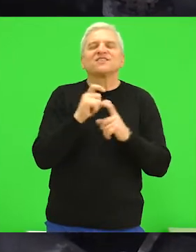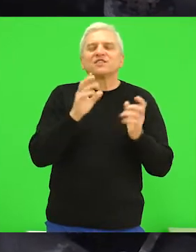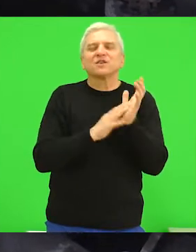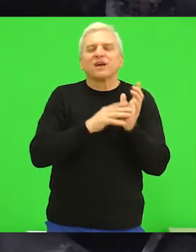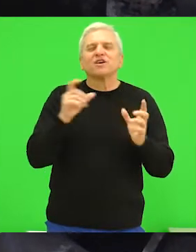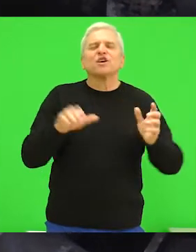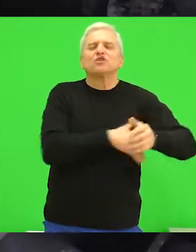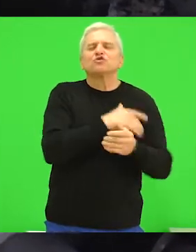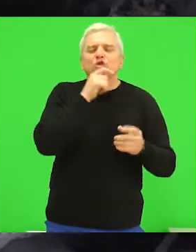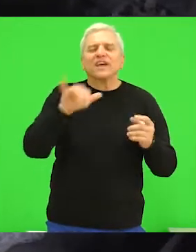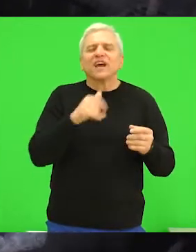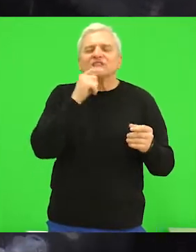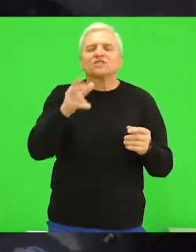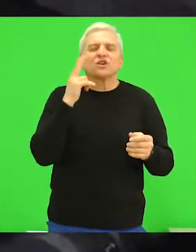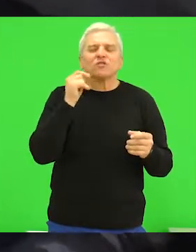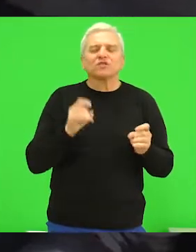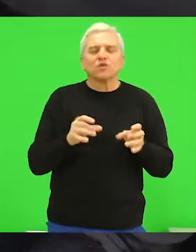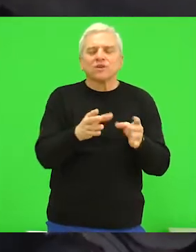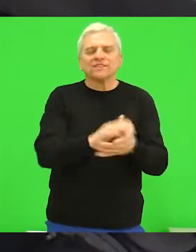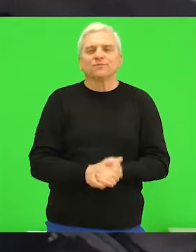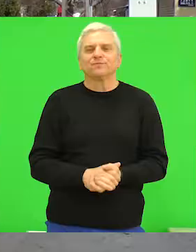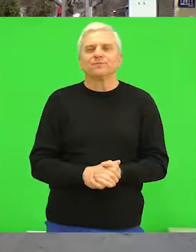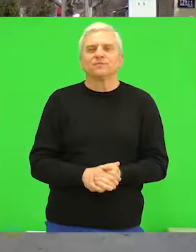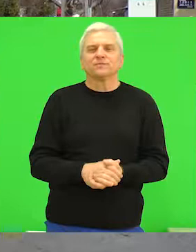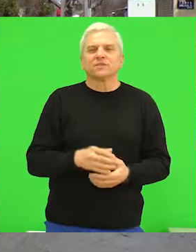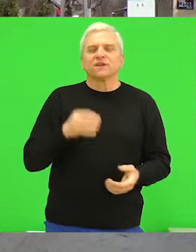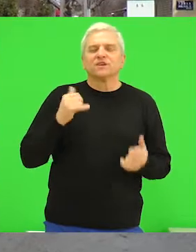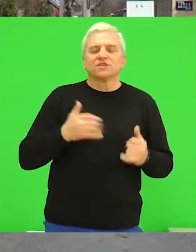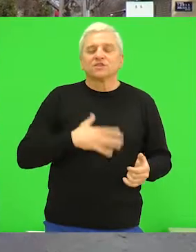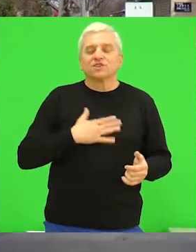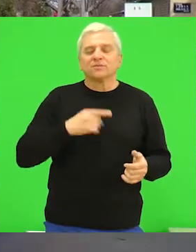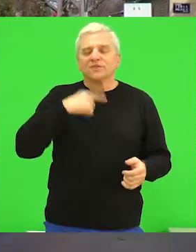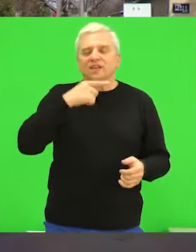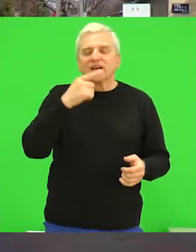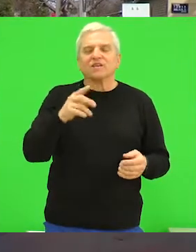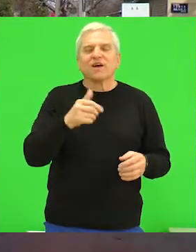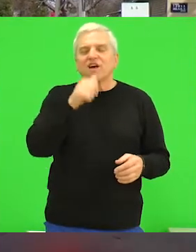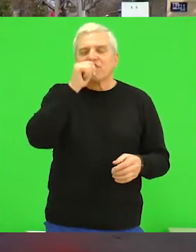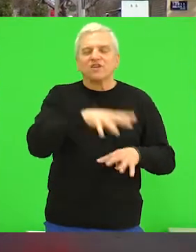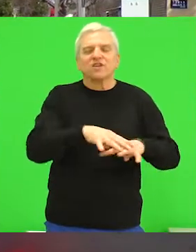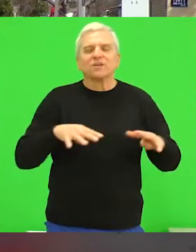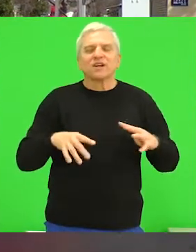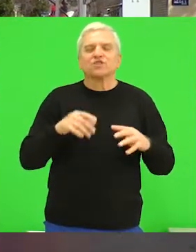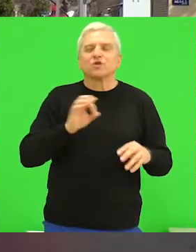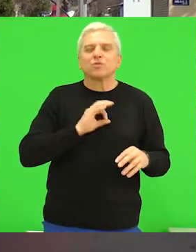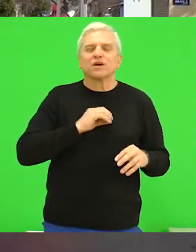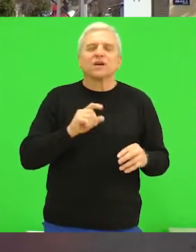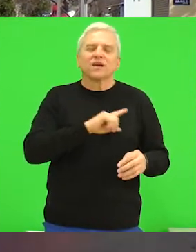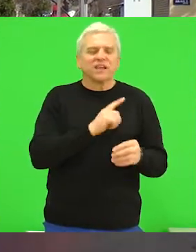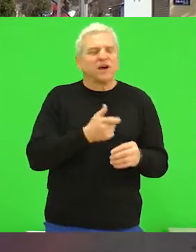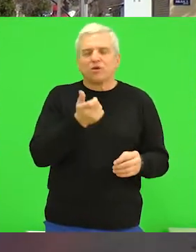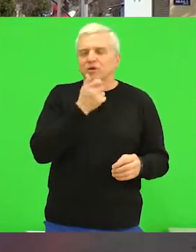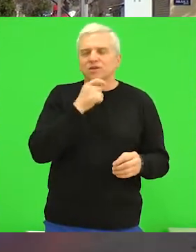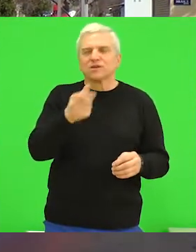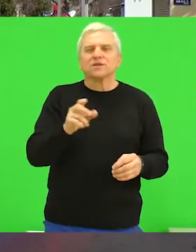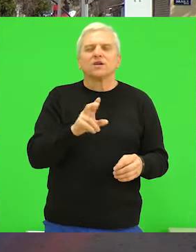Markovića, Đure Jakšića i Novosadskoj ulici. Najprej želim da istaknem da je vodovna mreža u Bečeju izuzetno stara,